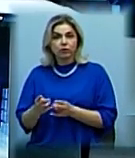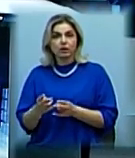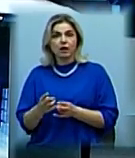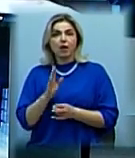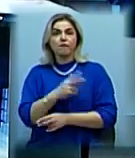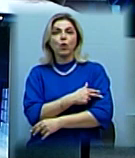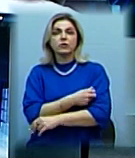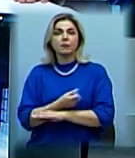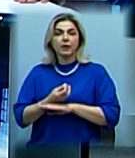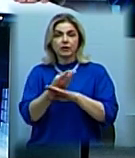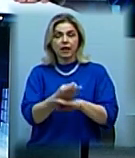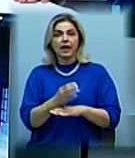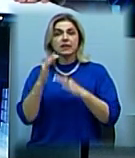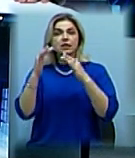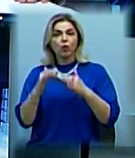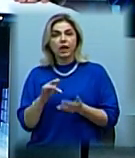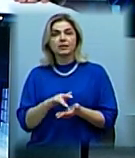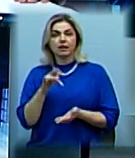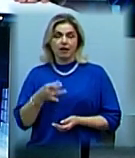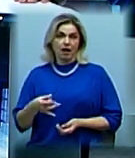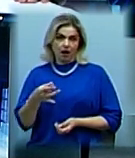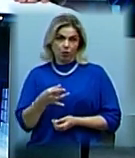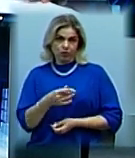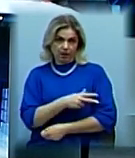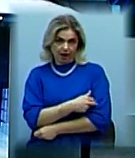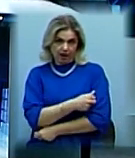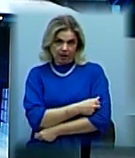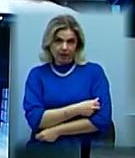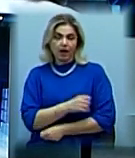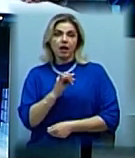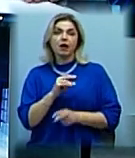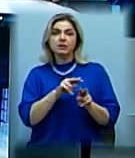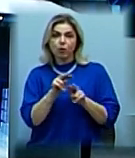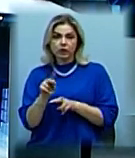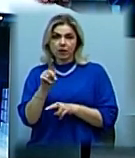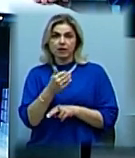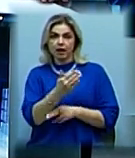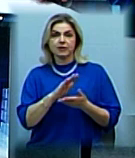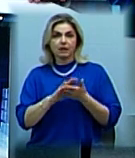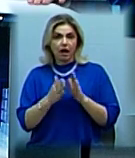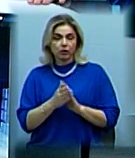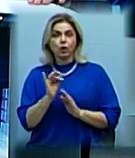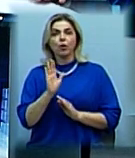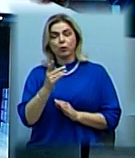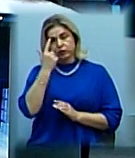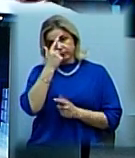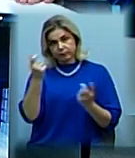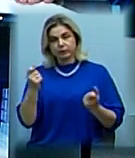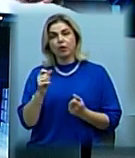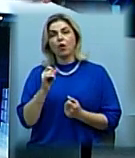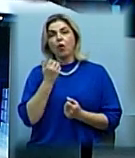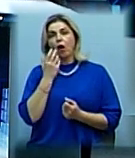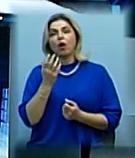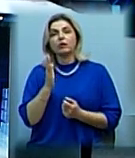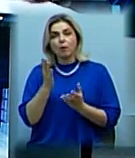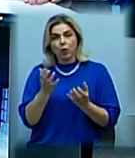госпіталізовані до Снігорівської центральної районної лікарні. Ми слідкуємо за їх станом і повідомимо вам, як тільки